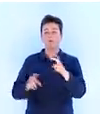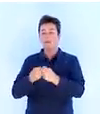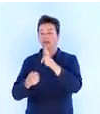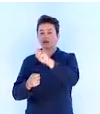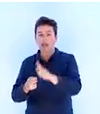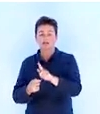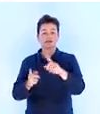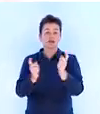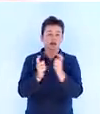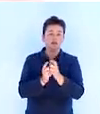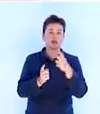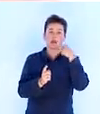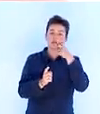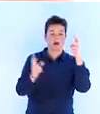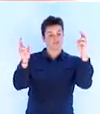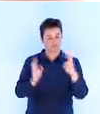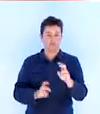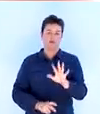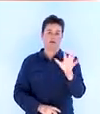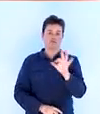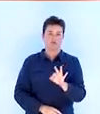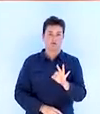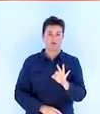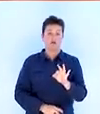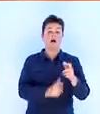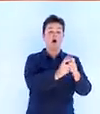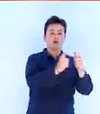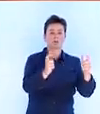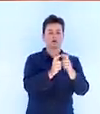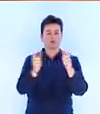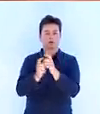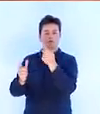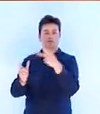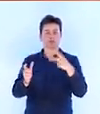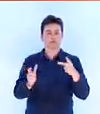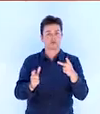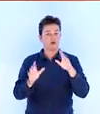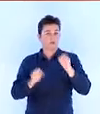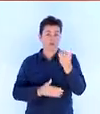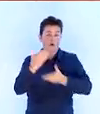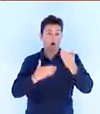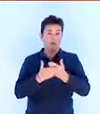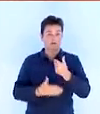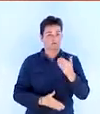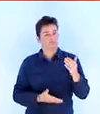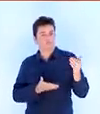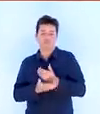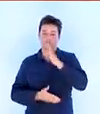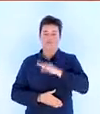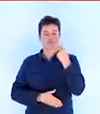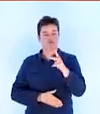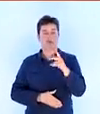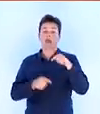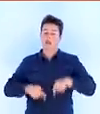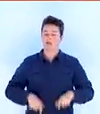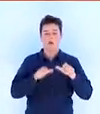une baisse de 5% des tarifs du gaz, de l'électricité et du train. Les grandes entreprises concernées prendront sur leurs immenses bénéfices. L'État